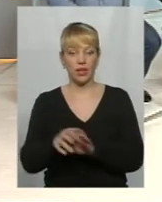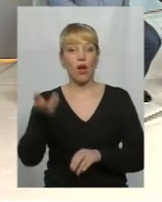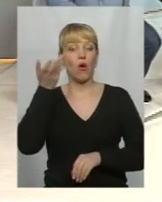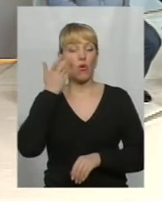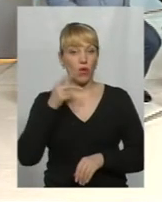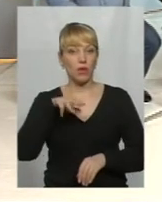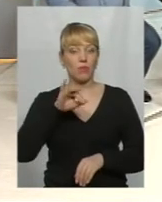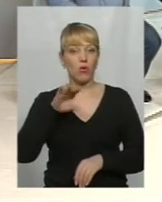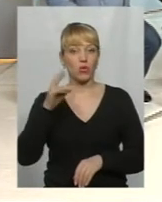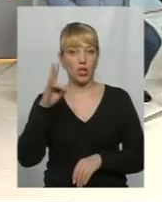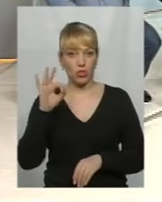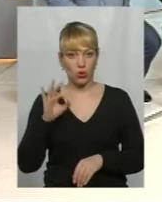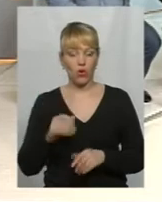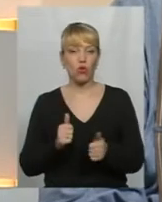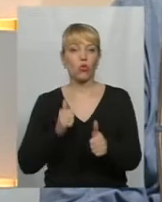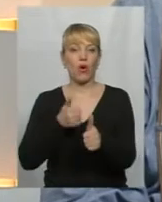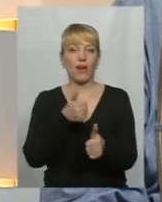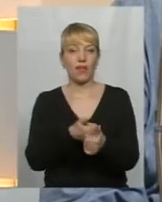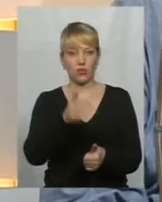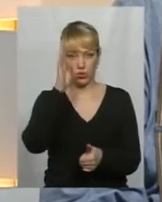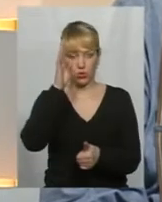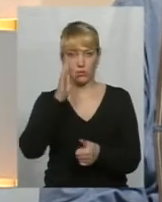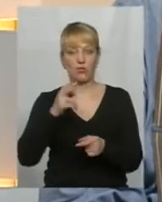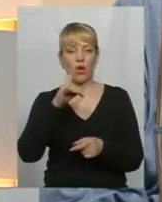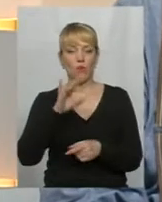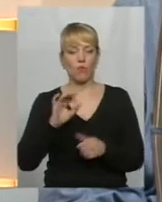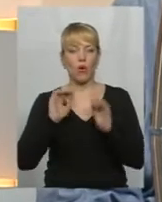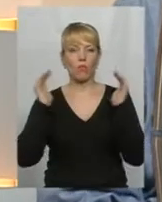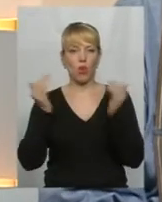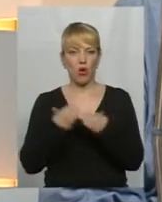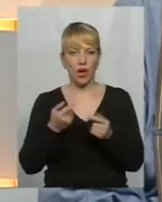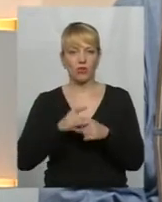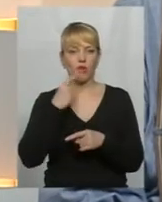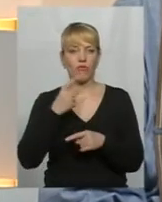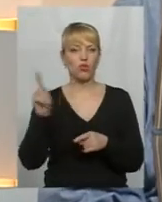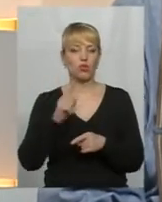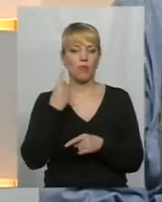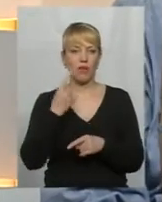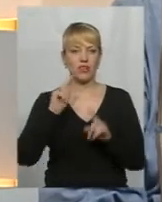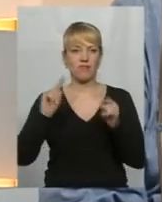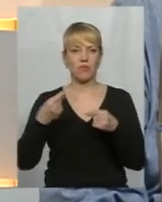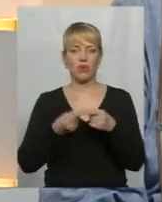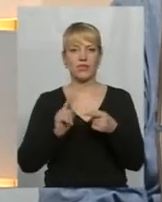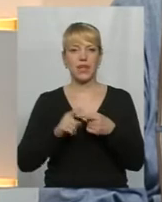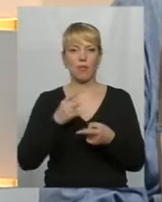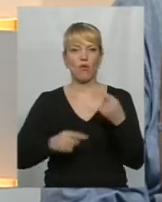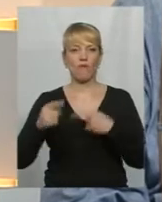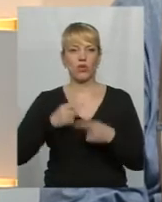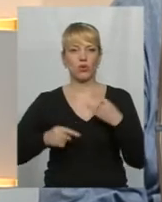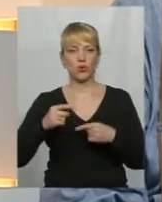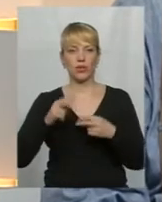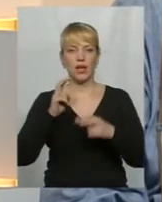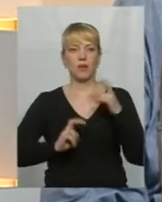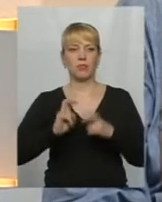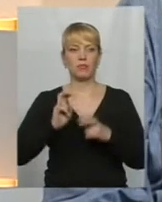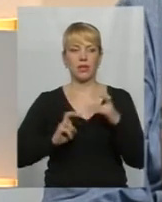Коли Порошенко, вже, як то кажучи, доганяючи хлопців про блокаду, заявив, що перша вимога, це що? Повернути підприємство